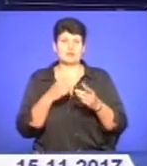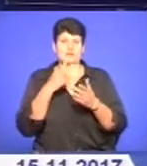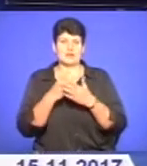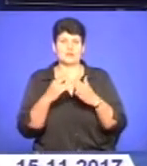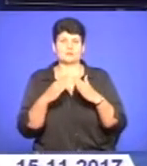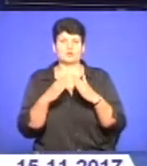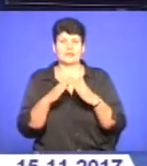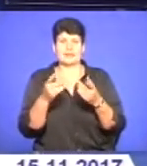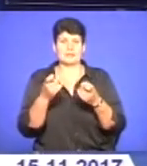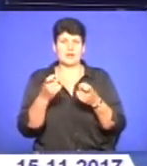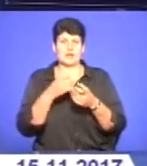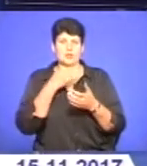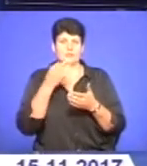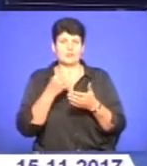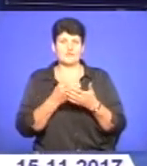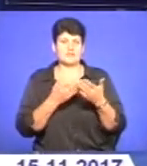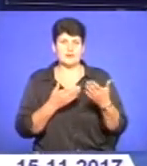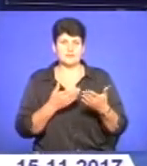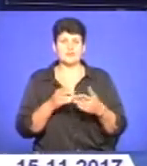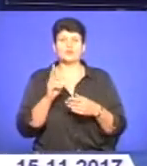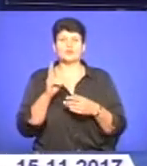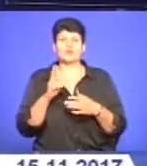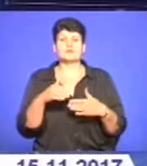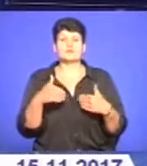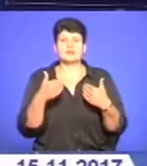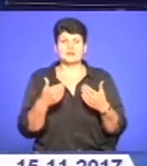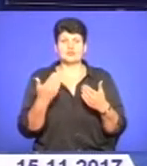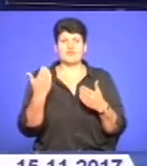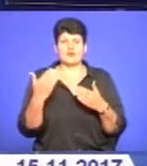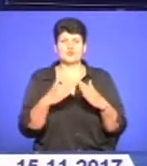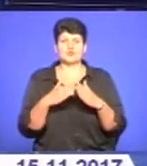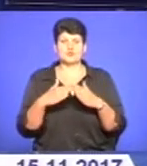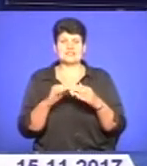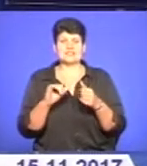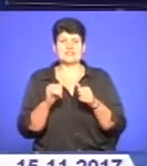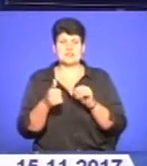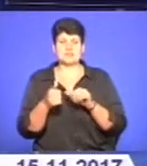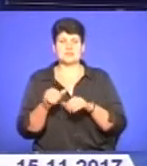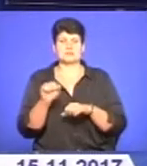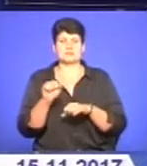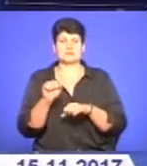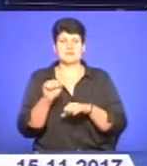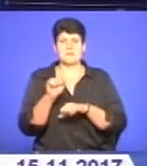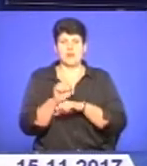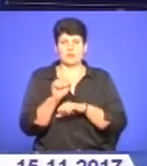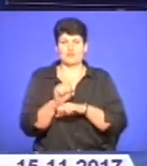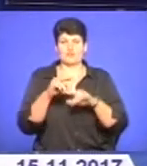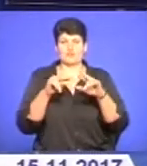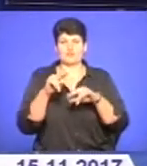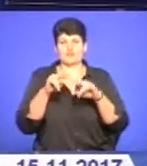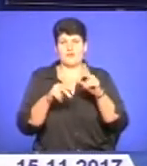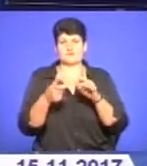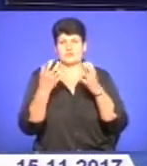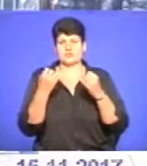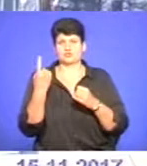будинку, не притягують до відповідальності і до кого звертатися, якщо ваш сусід замість балкону збудував житлову кімнату, дізнавалася